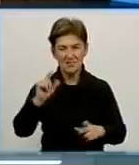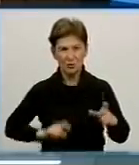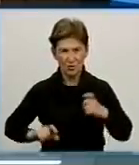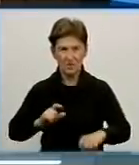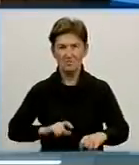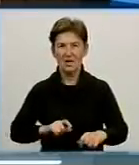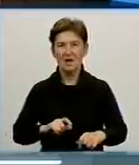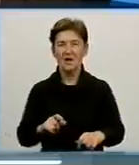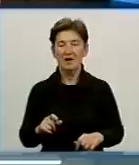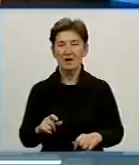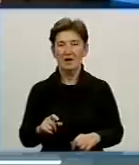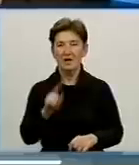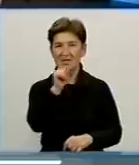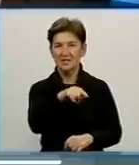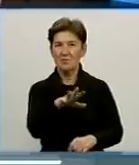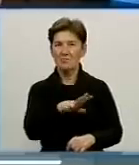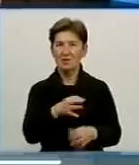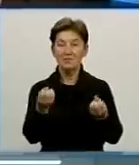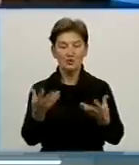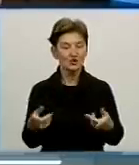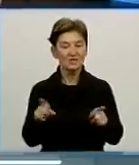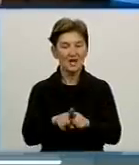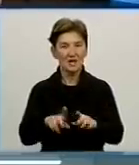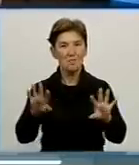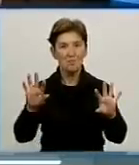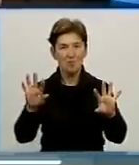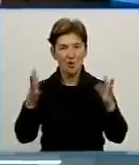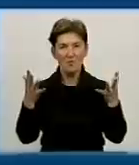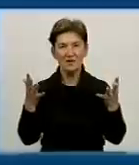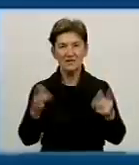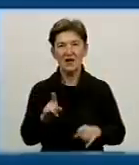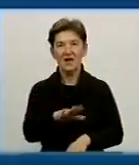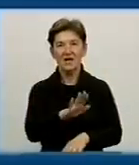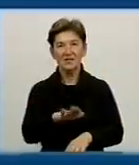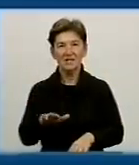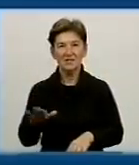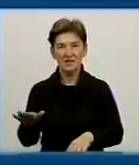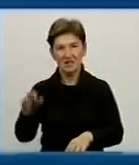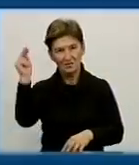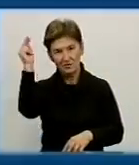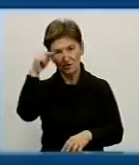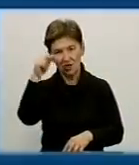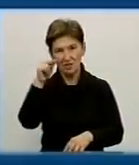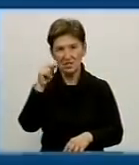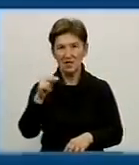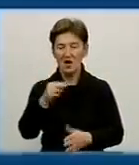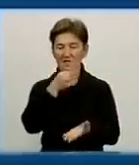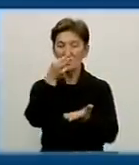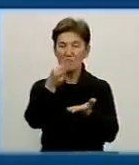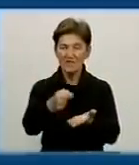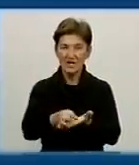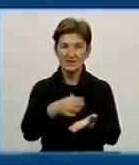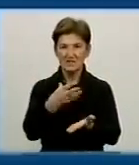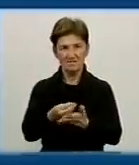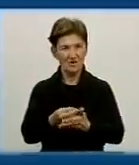Корпусу Миру. Там був просто такий момент, я думаю, що в таких моментах діти вчаться бути відповідальними за свої вчинки,